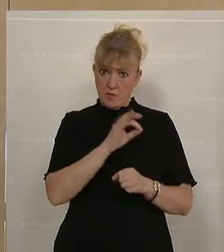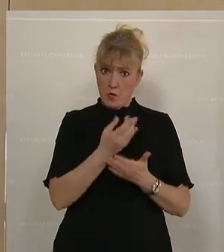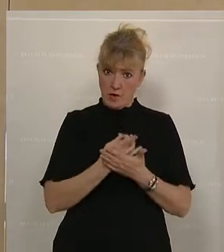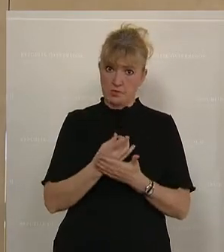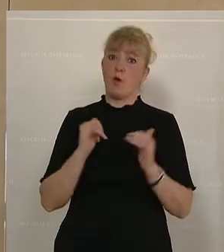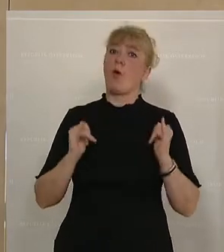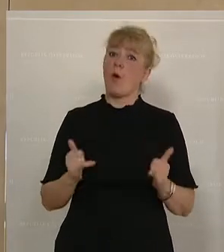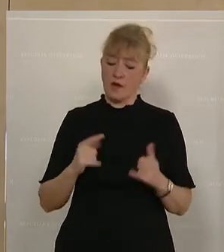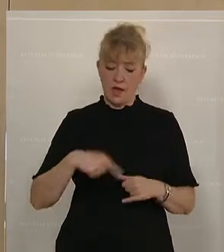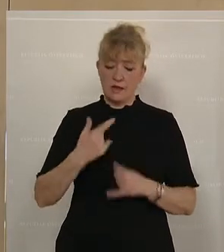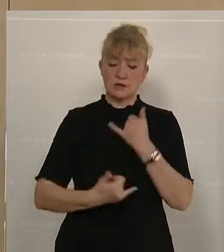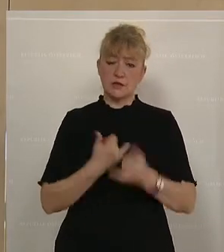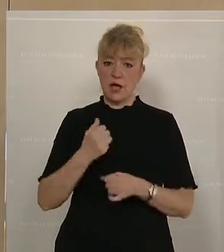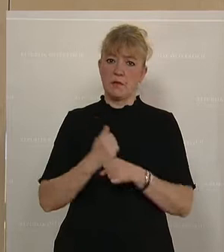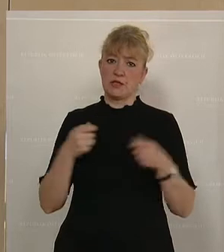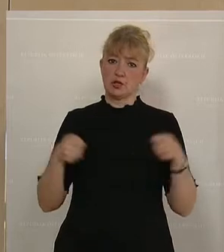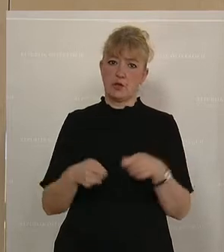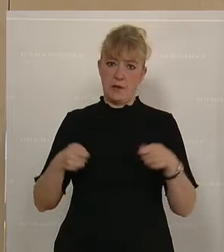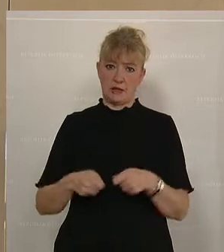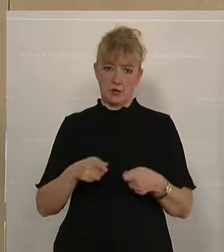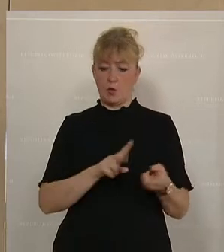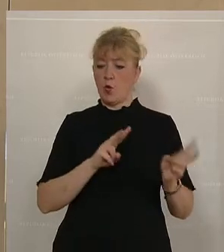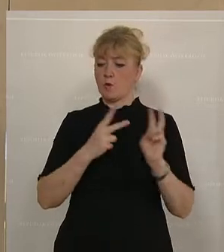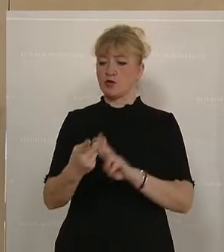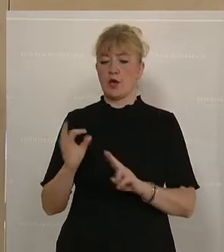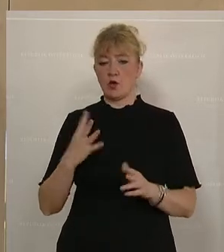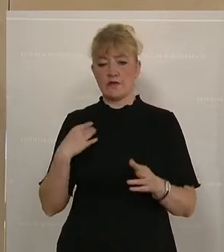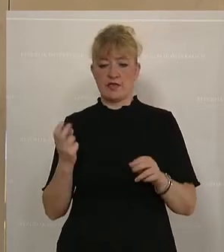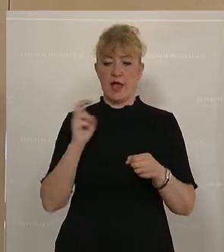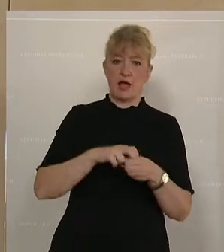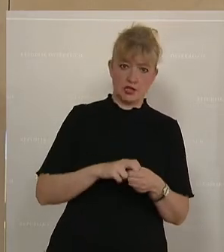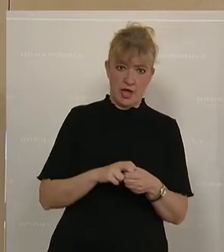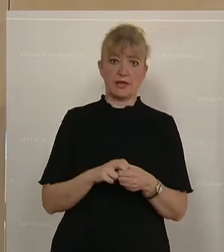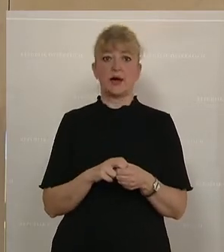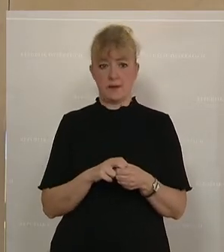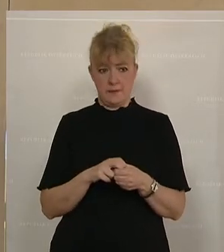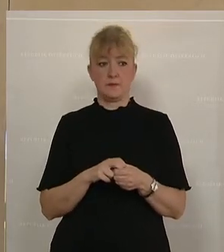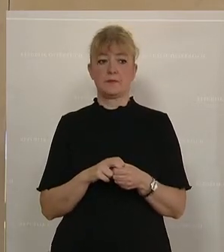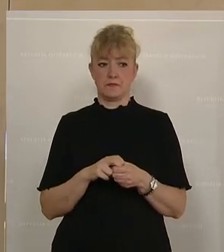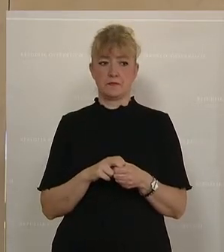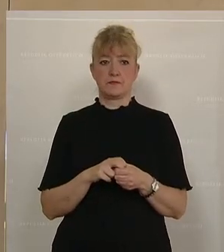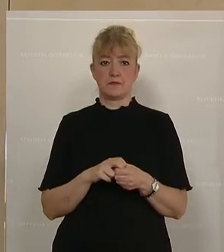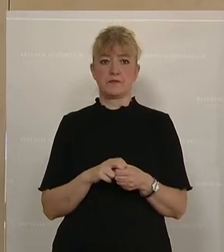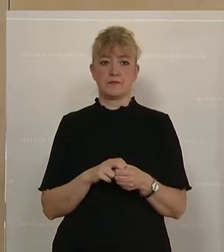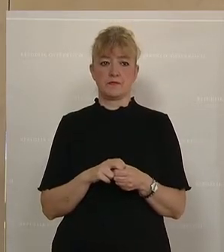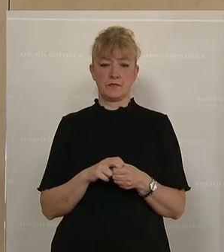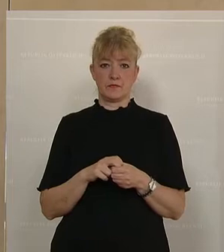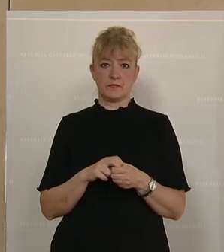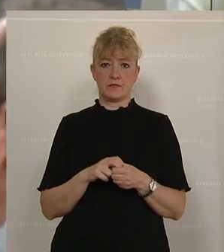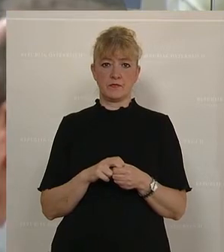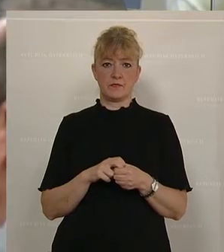wir führen im nächsten Jahr das Stipendium ein, wo Umsteiger oder Wiedereinsteigerinnen sich einfach auch die